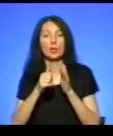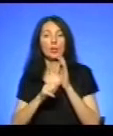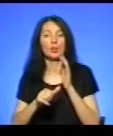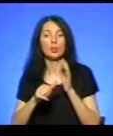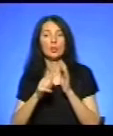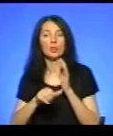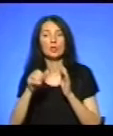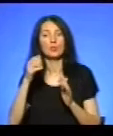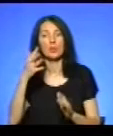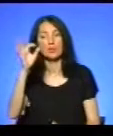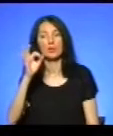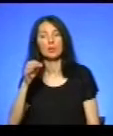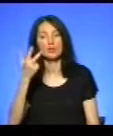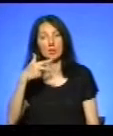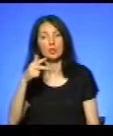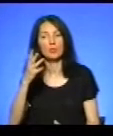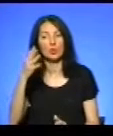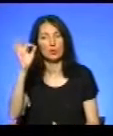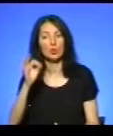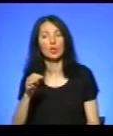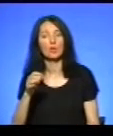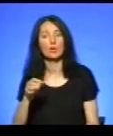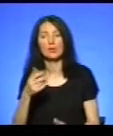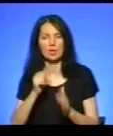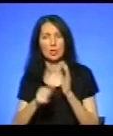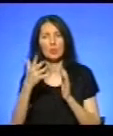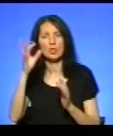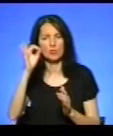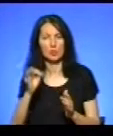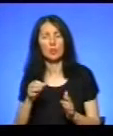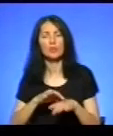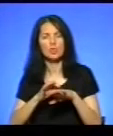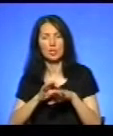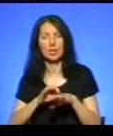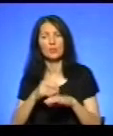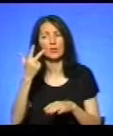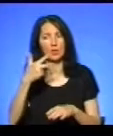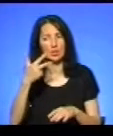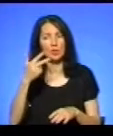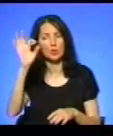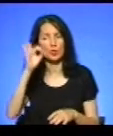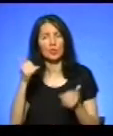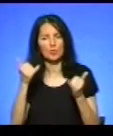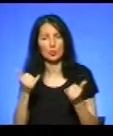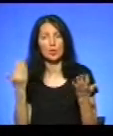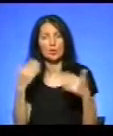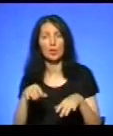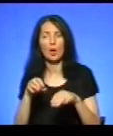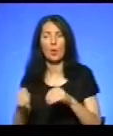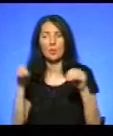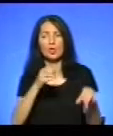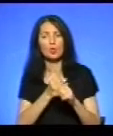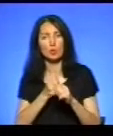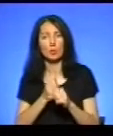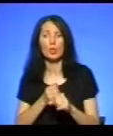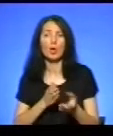% з тих 30% сьогодні так би закрили, зробили пересадку шкіри. Операція, попередньо, словах лікаря,